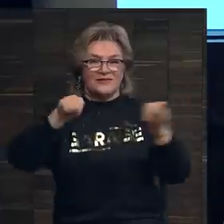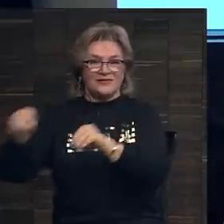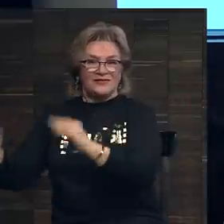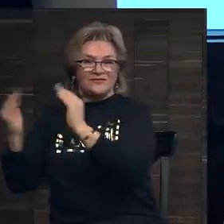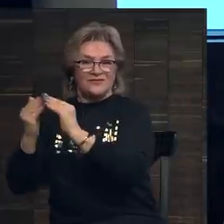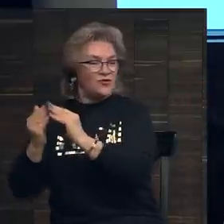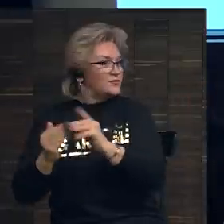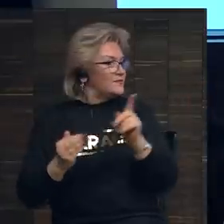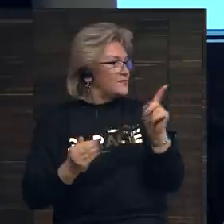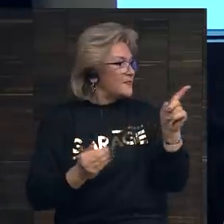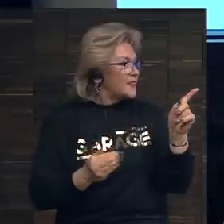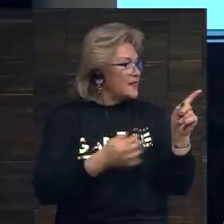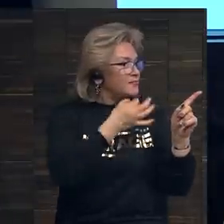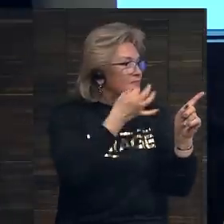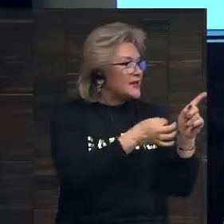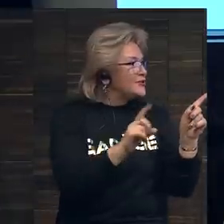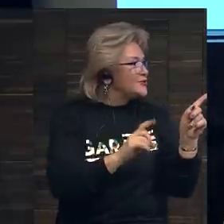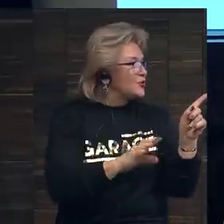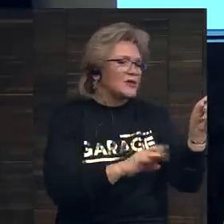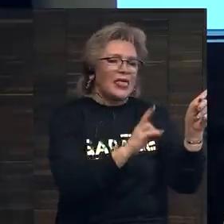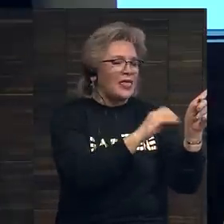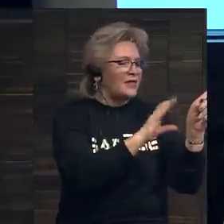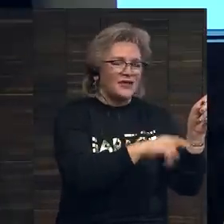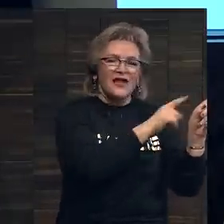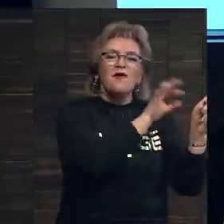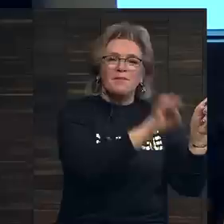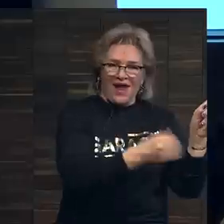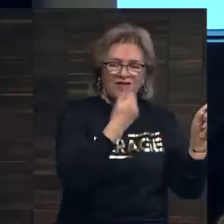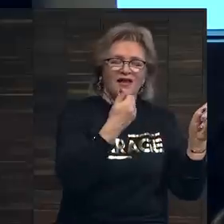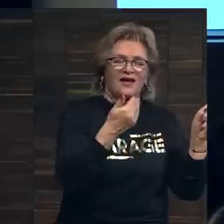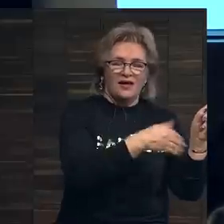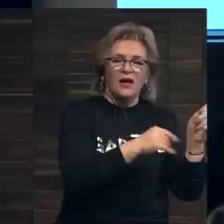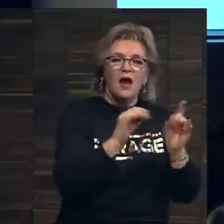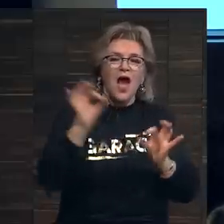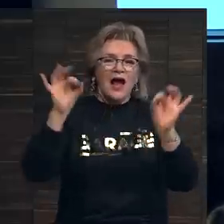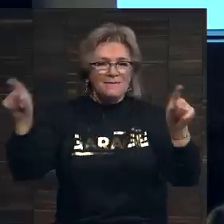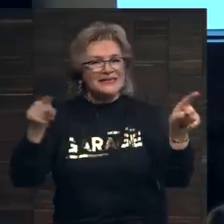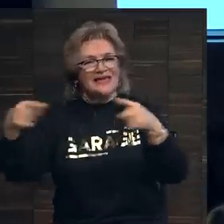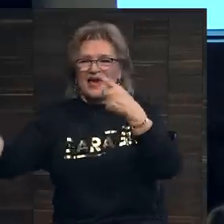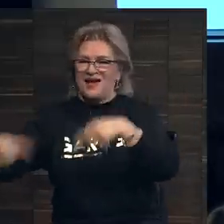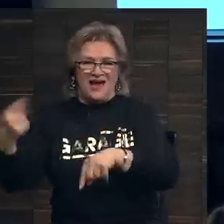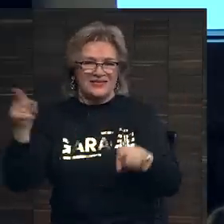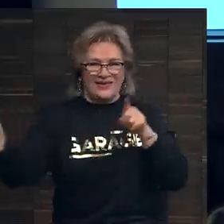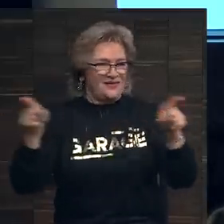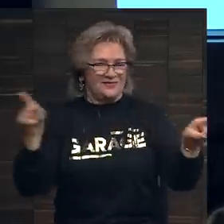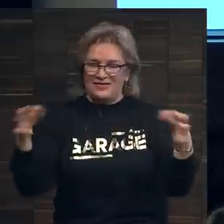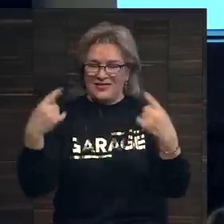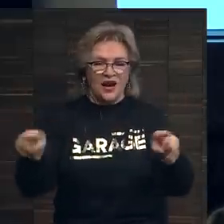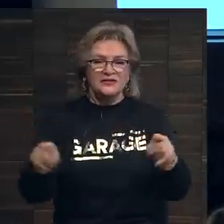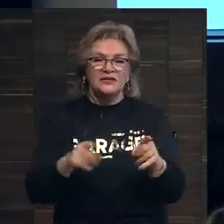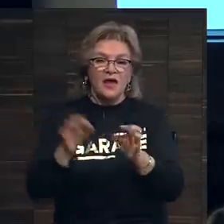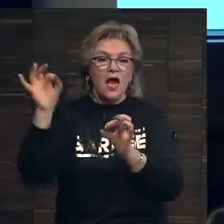Нет, нет. Вы правильно задали этот вопрос. Эти комиссии разные. Они различаются в двух аспектах.